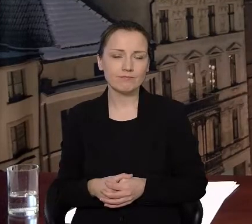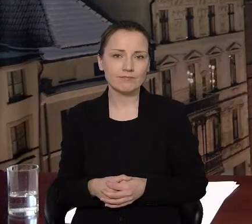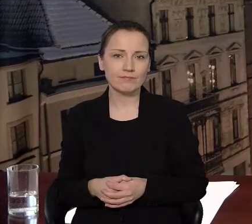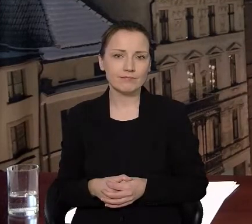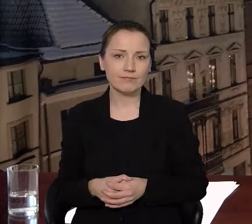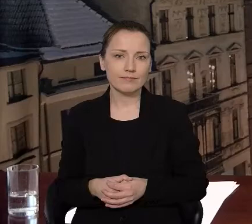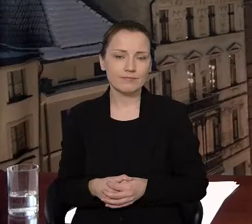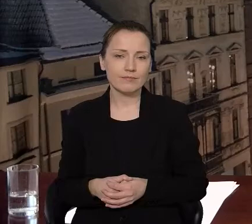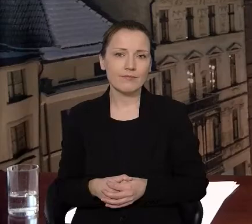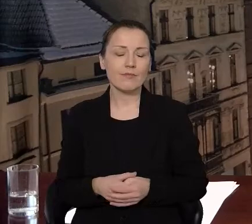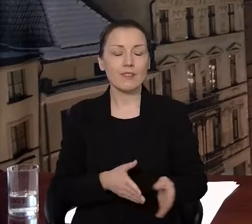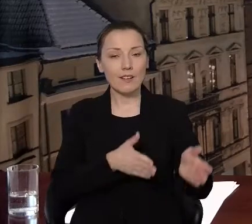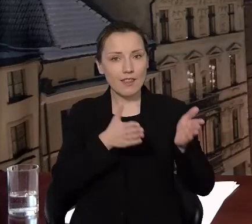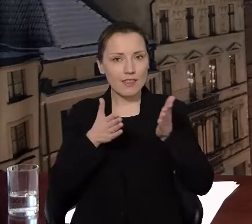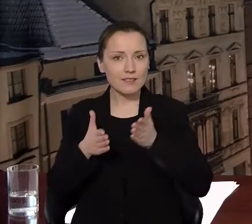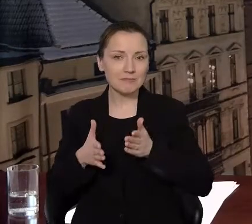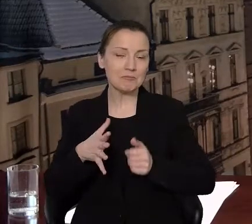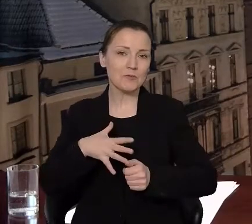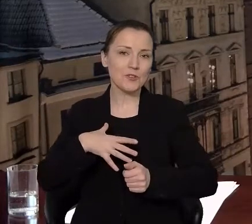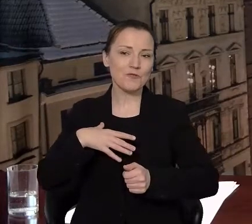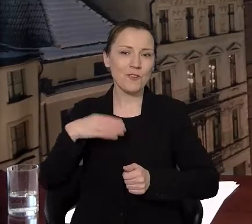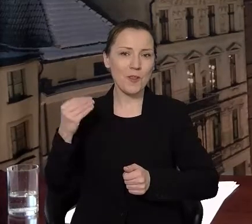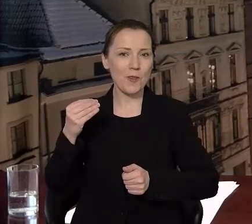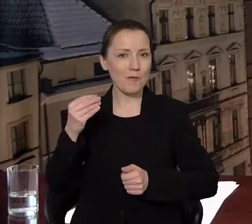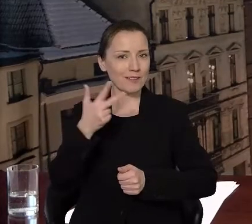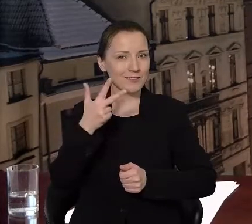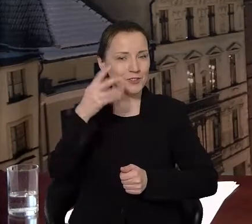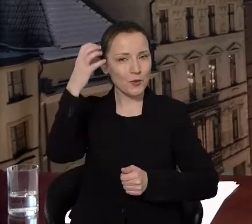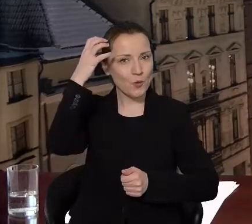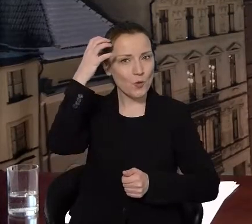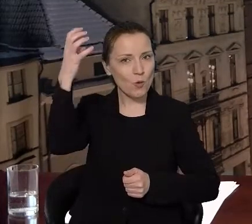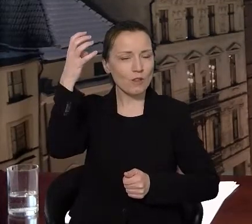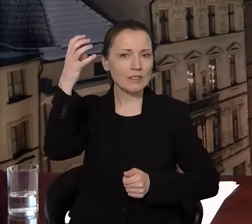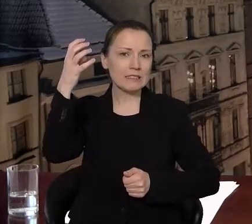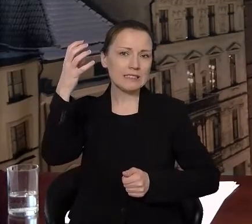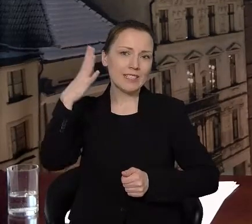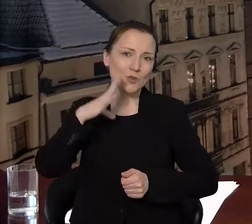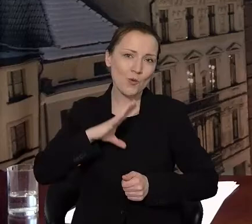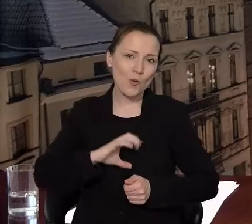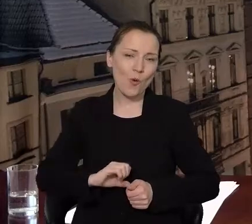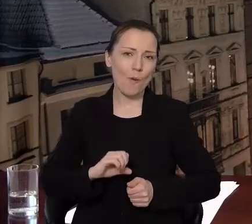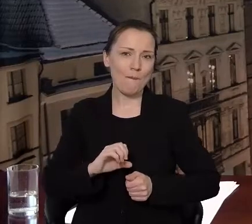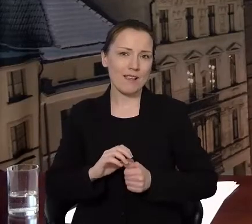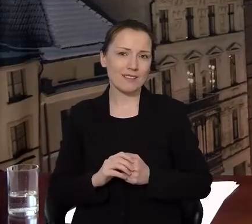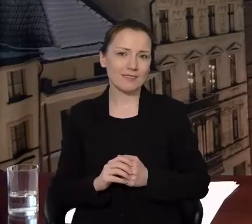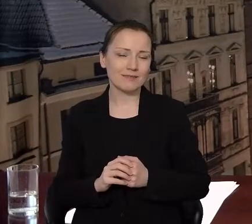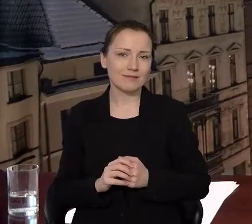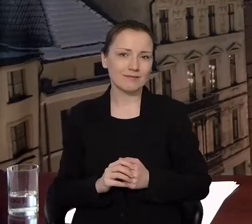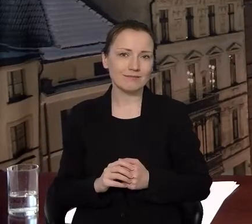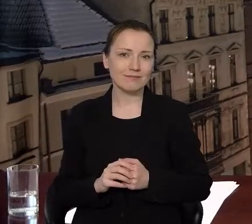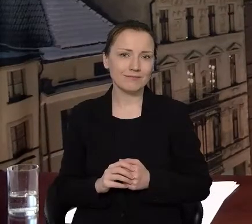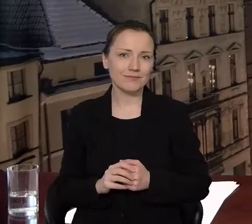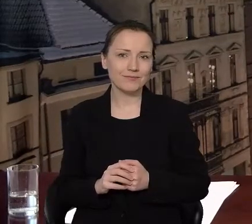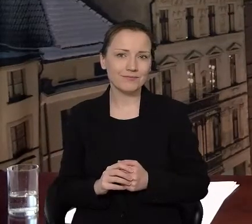I wreszcie świętowanie Trzech Króli znacznie skromniejsze niż bywało to w minionych latach.